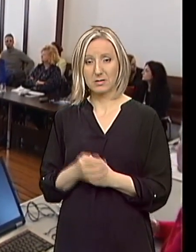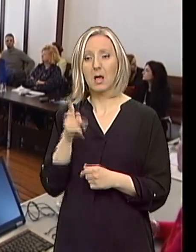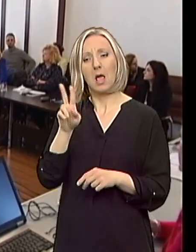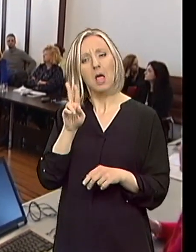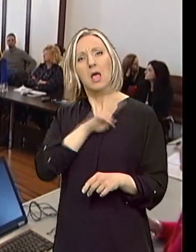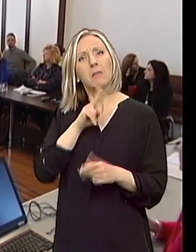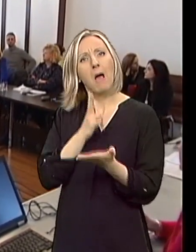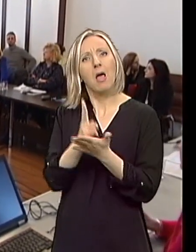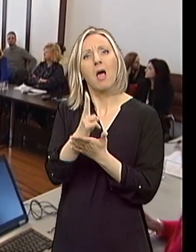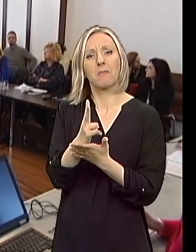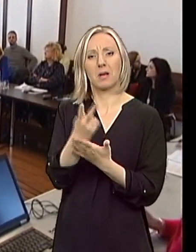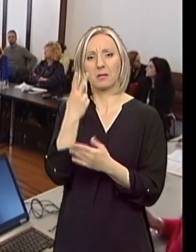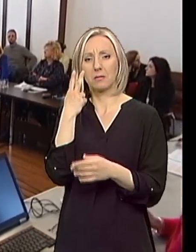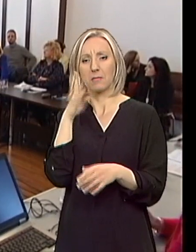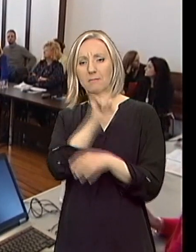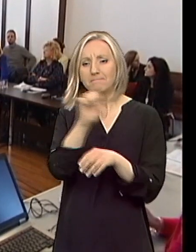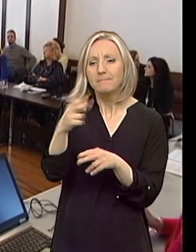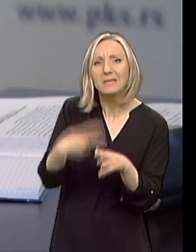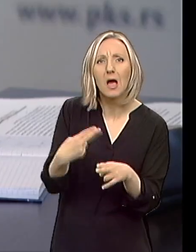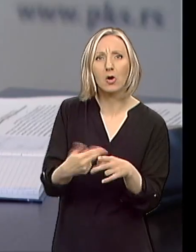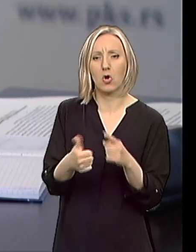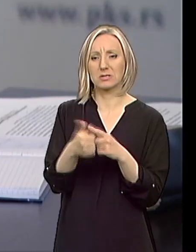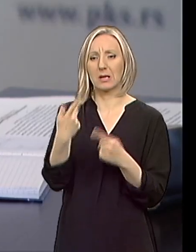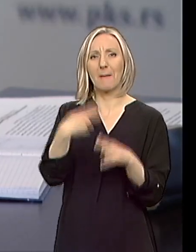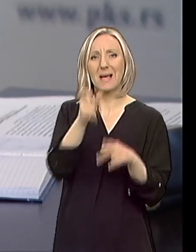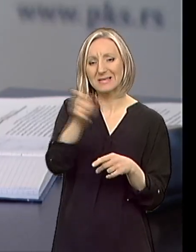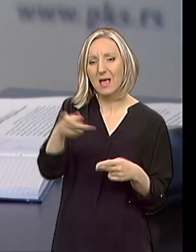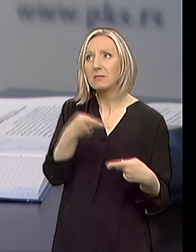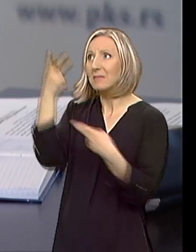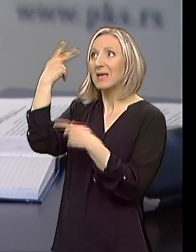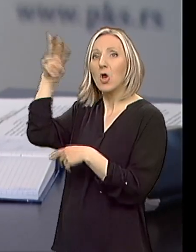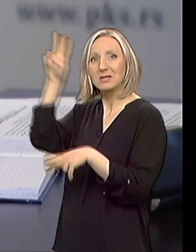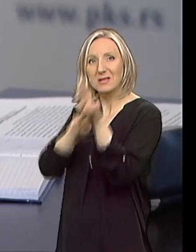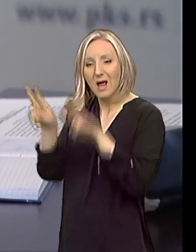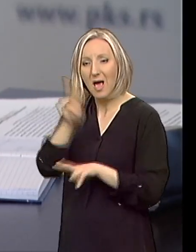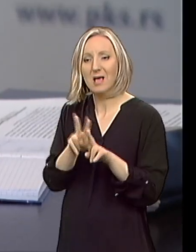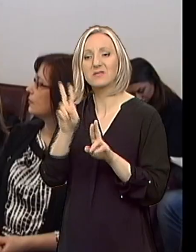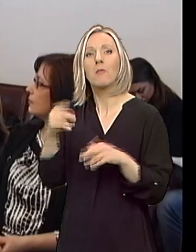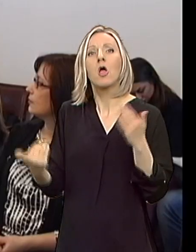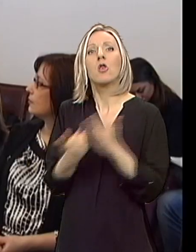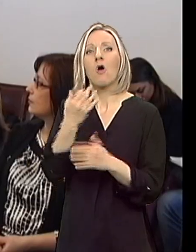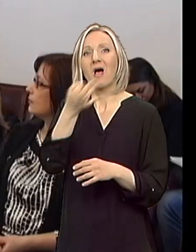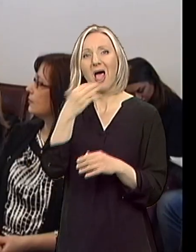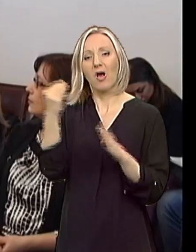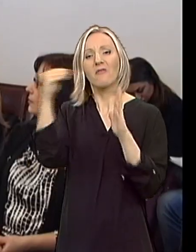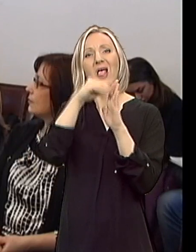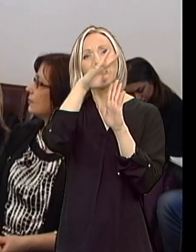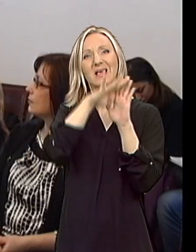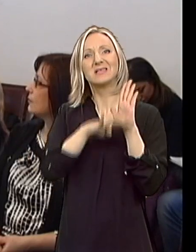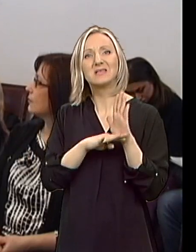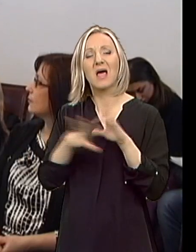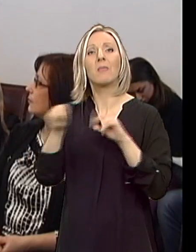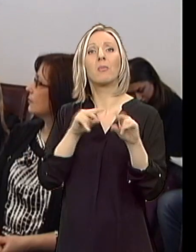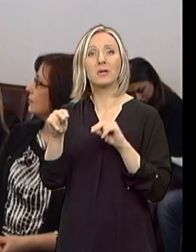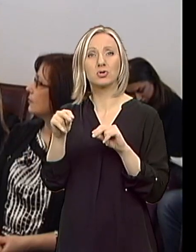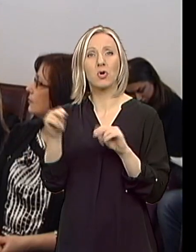diagnostici i upoćivanju pacijana tu inostranstvu. Uvedeni su inovativni lekovi na list lekova Republičkog fonda za zdravstveno siguranje,